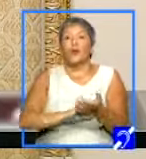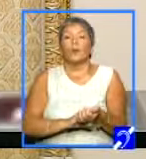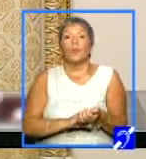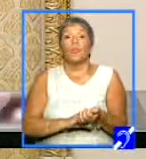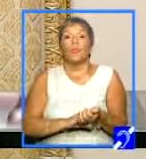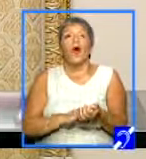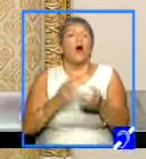Vă mulțumesc!